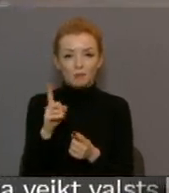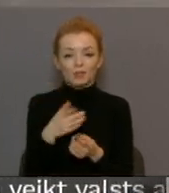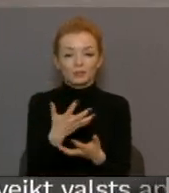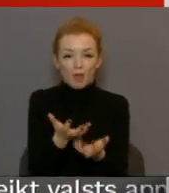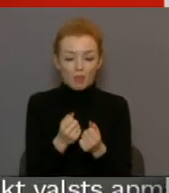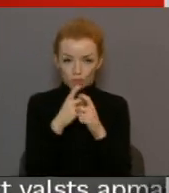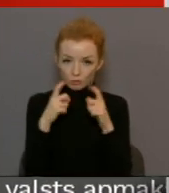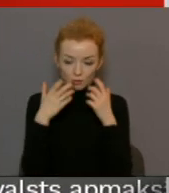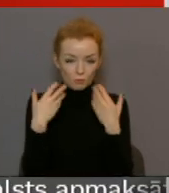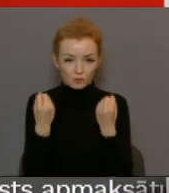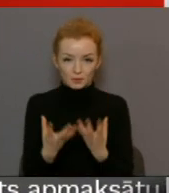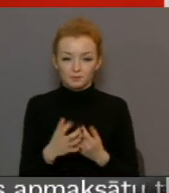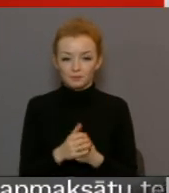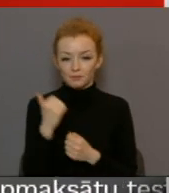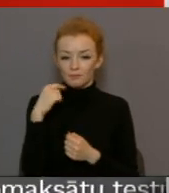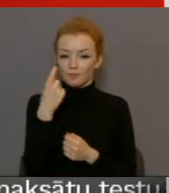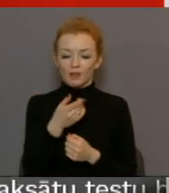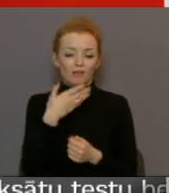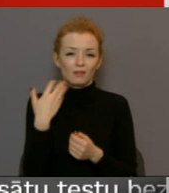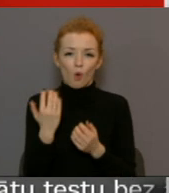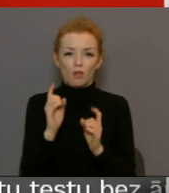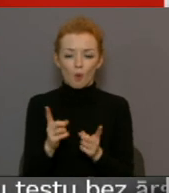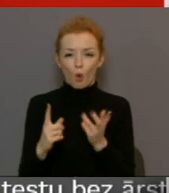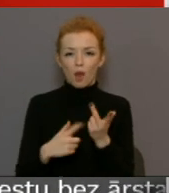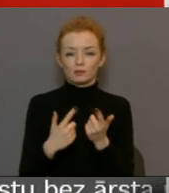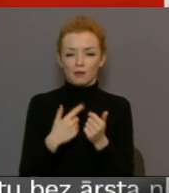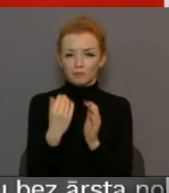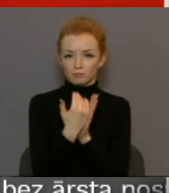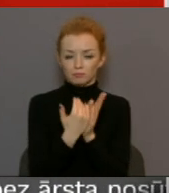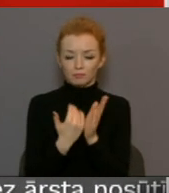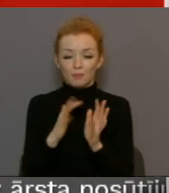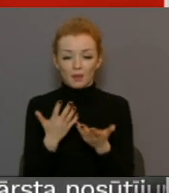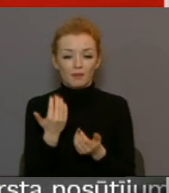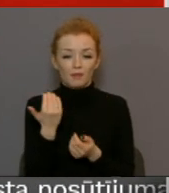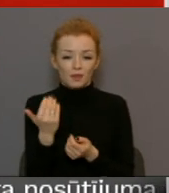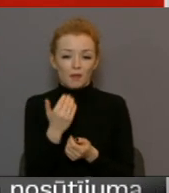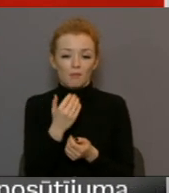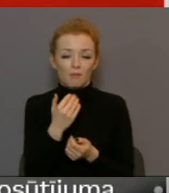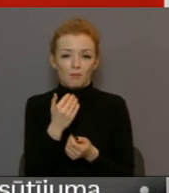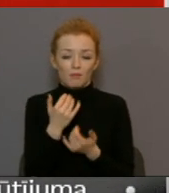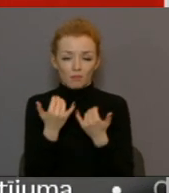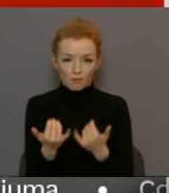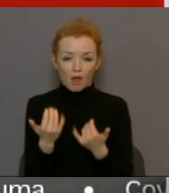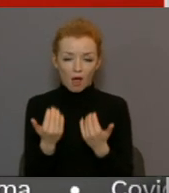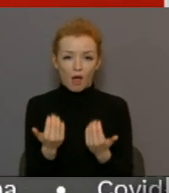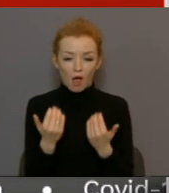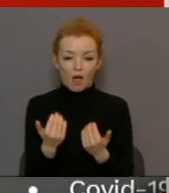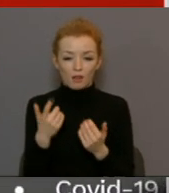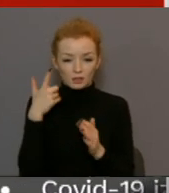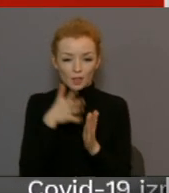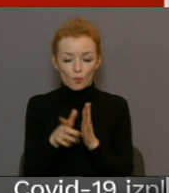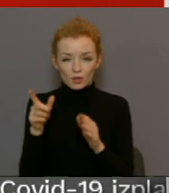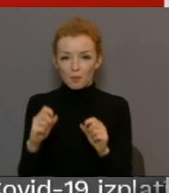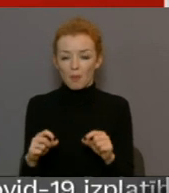ir izdalījusi. Viņiem nav jāatskaitās, jo mēs pieņemam, ka viņiem ir pienākums. Tādēļ viņi arī tagad, es saprotu,